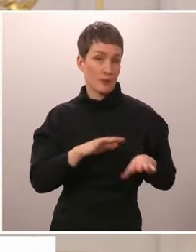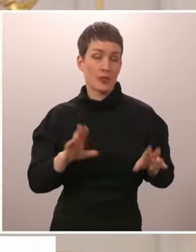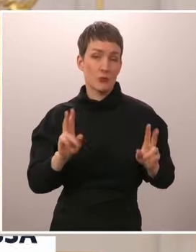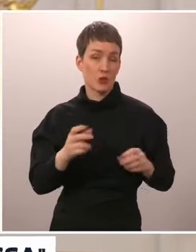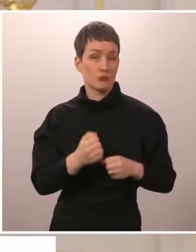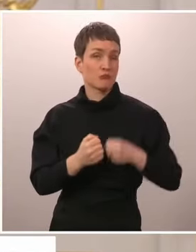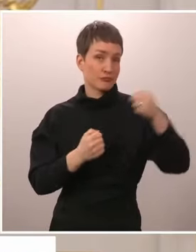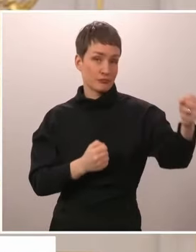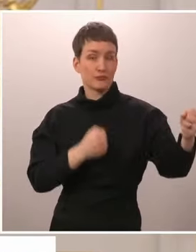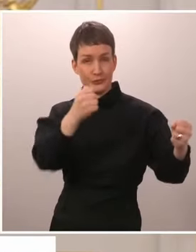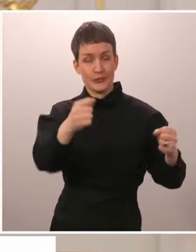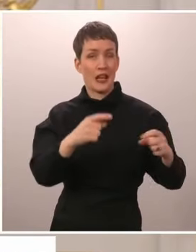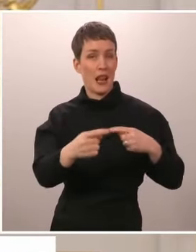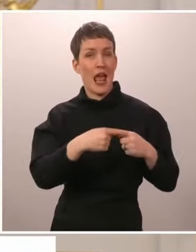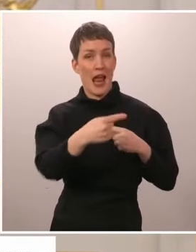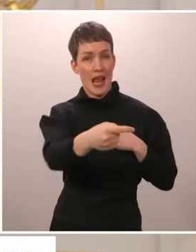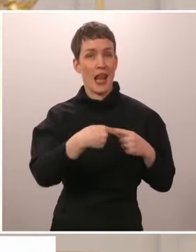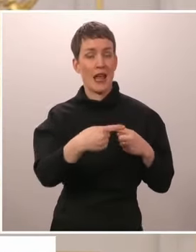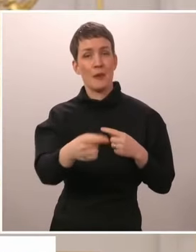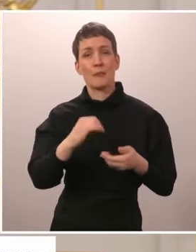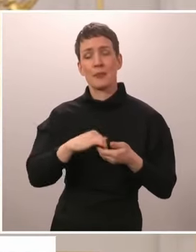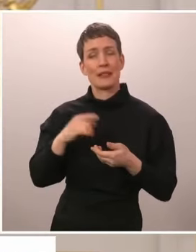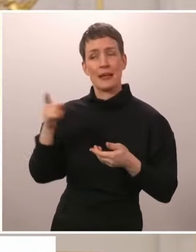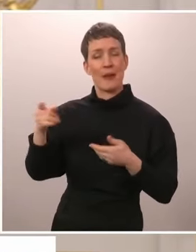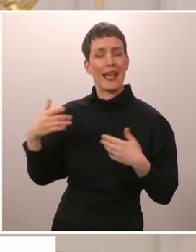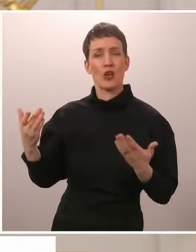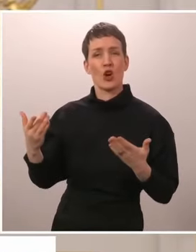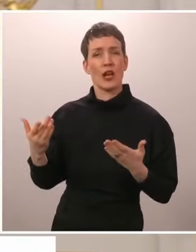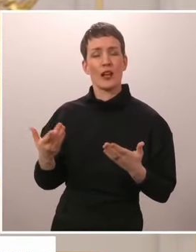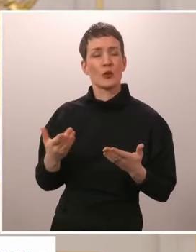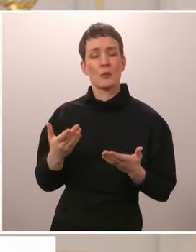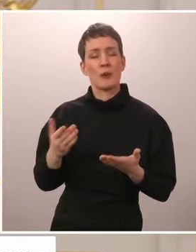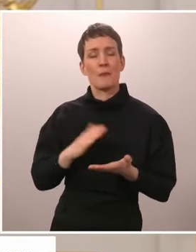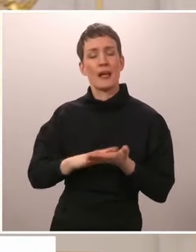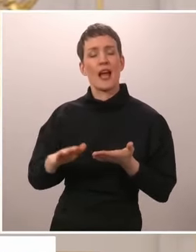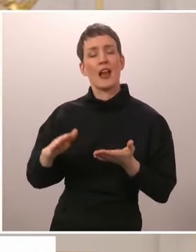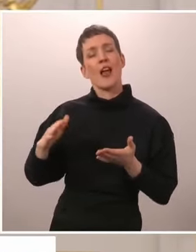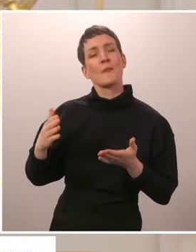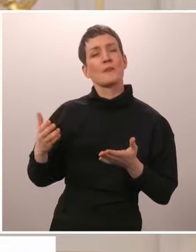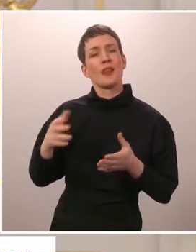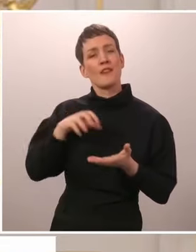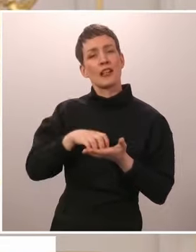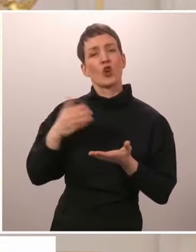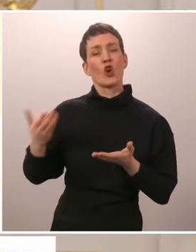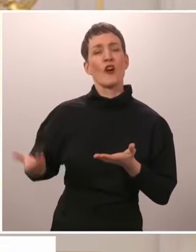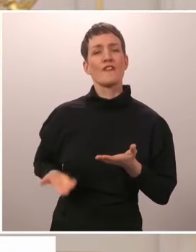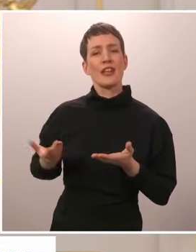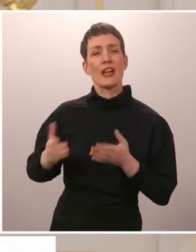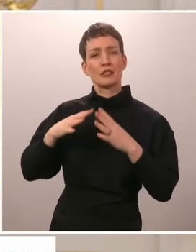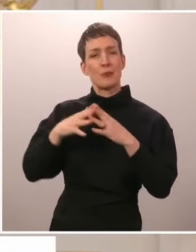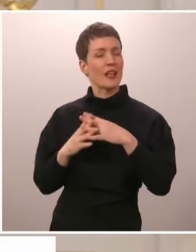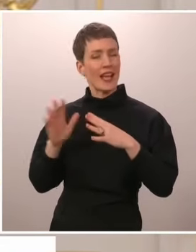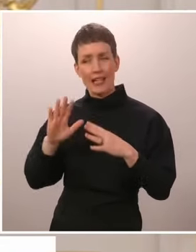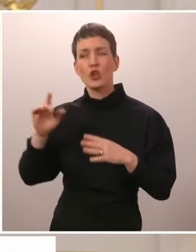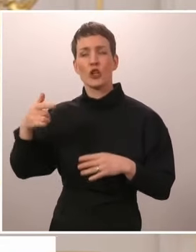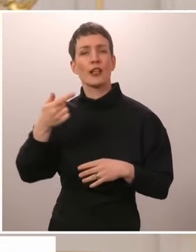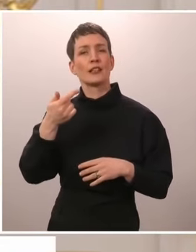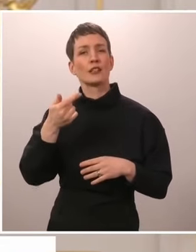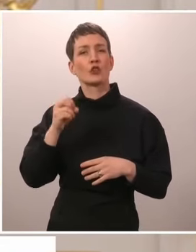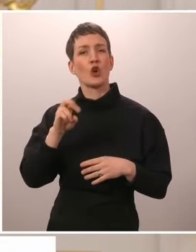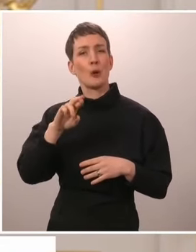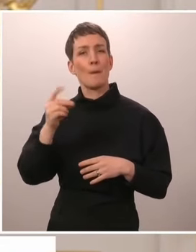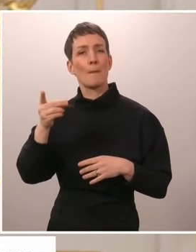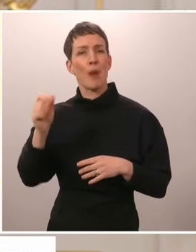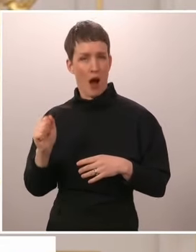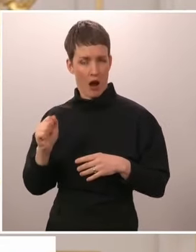kallar inte det för Valtion-Vieras-Majamera, vi kallar det för torpa. För att det låter lite mer hemtrevligt. Och sen är